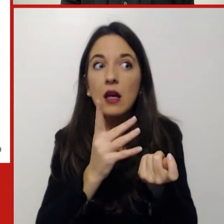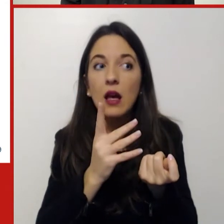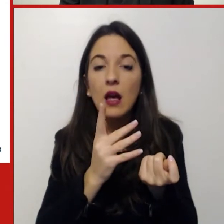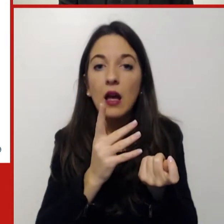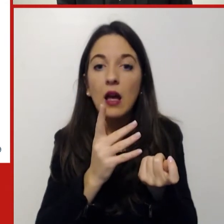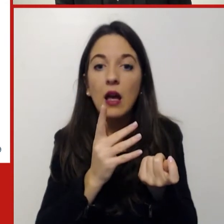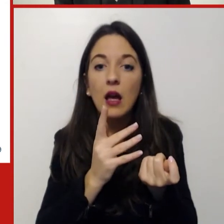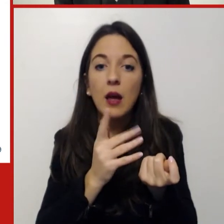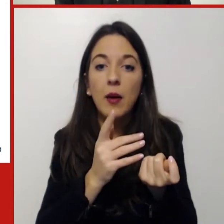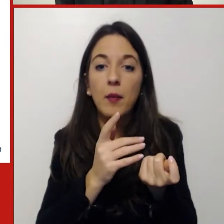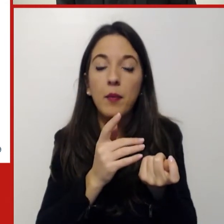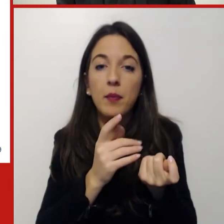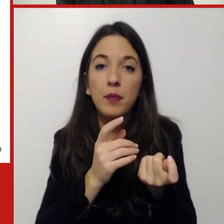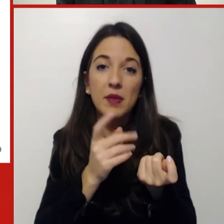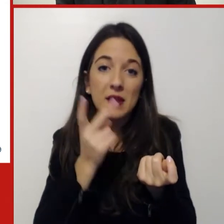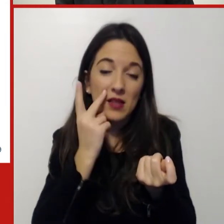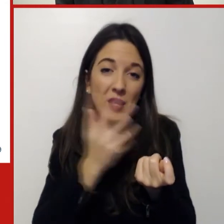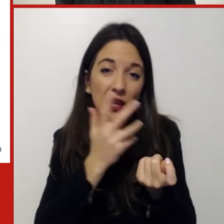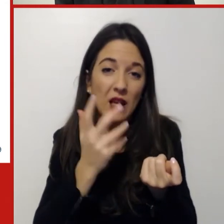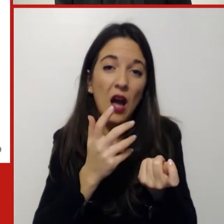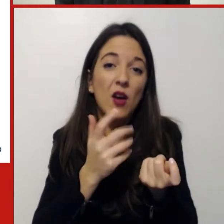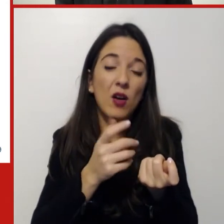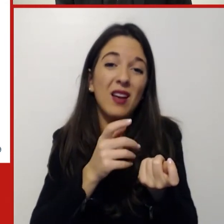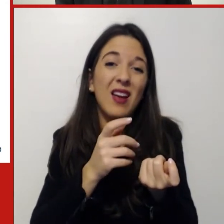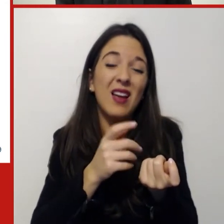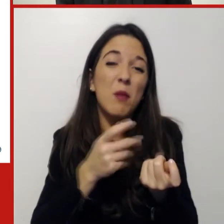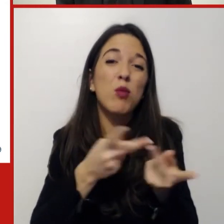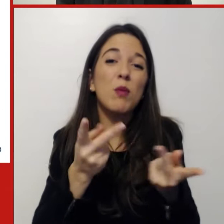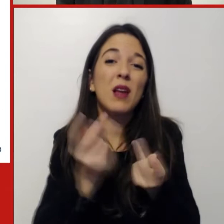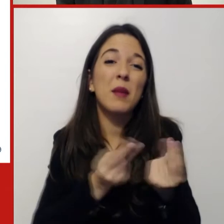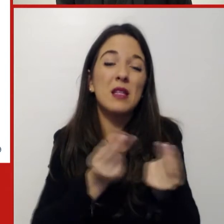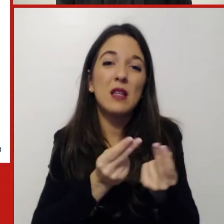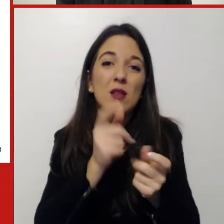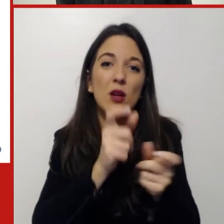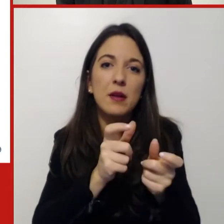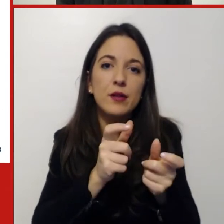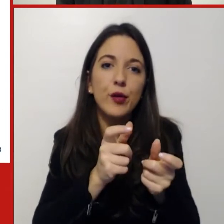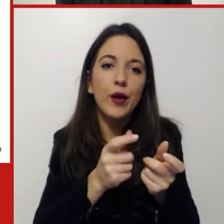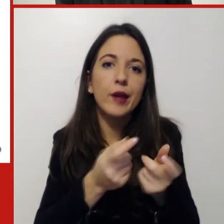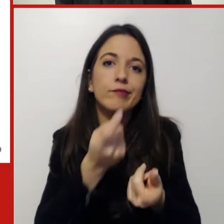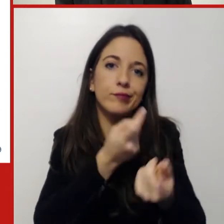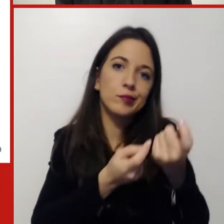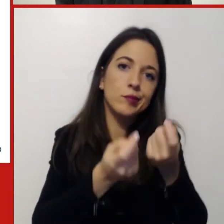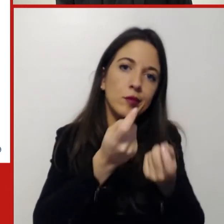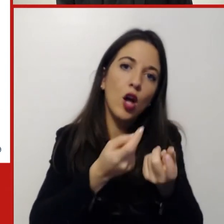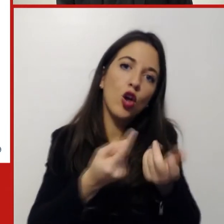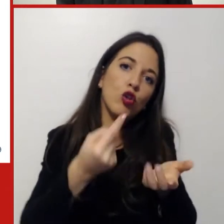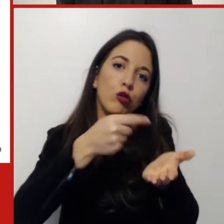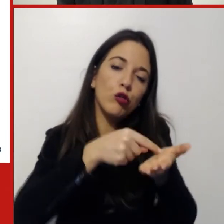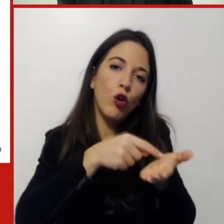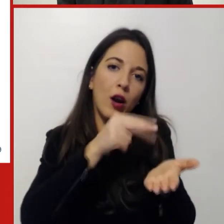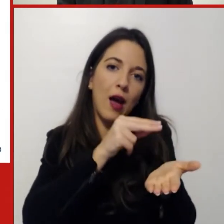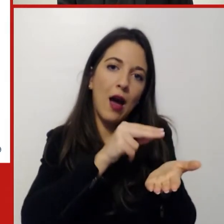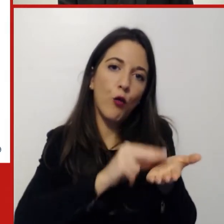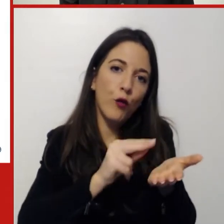trend che quindi è stato un po' assimilato a una gestione emergenziale, per quanto riguarda soprattutto